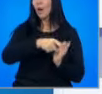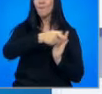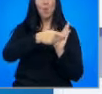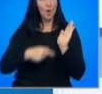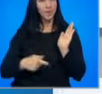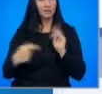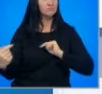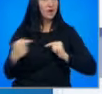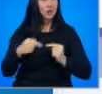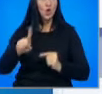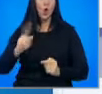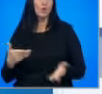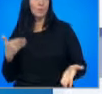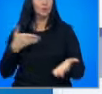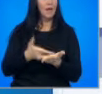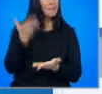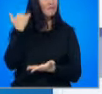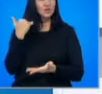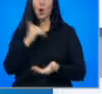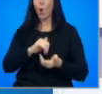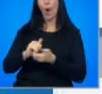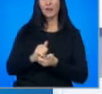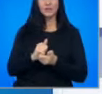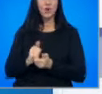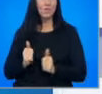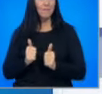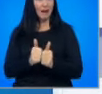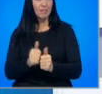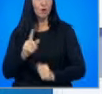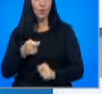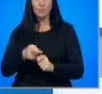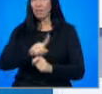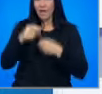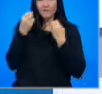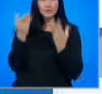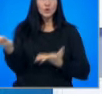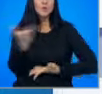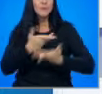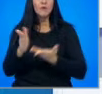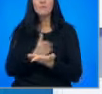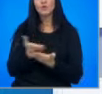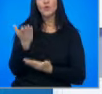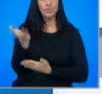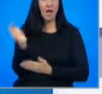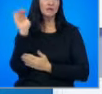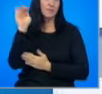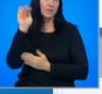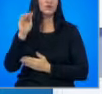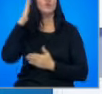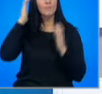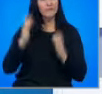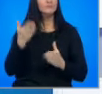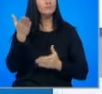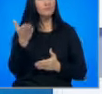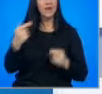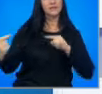Раздор, който протои постави бившите коалиционни партньори и който прави невъзможни преговорите между тях за бъдещо правителство. В